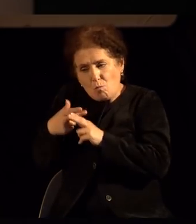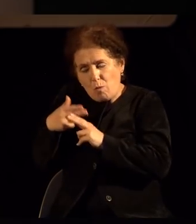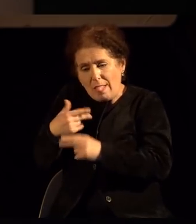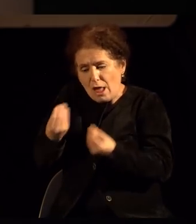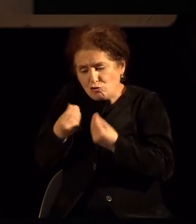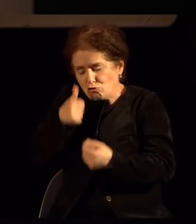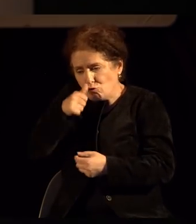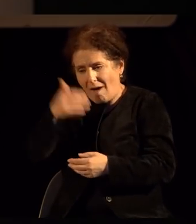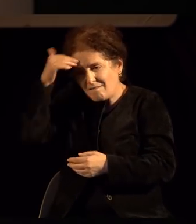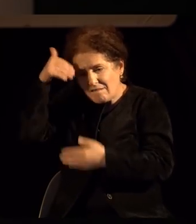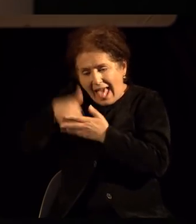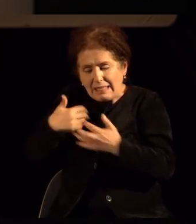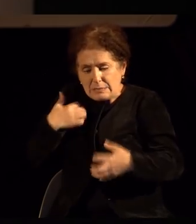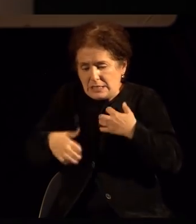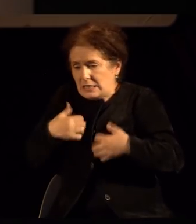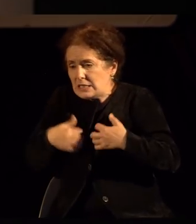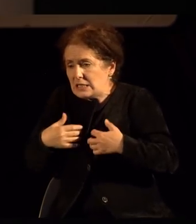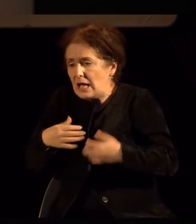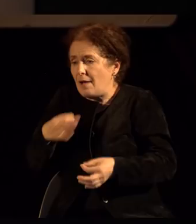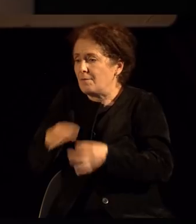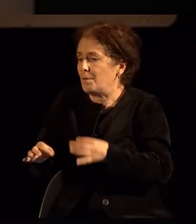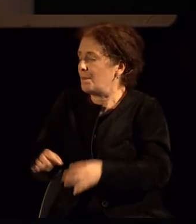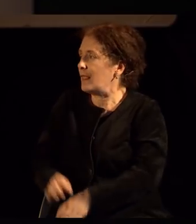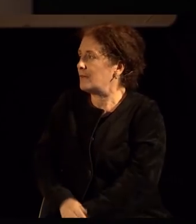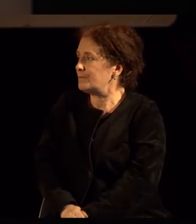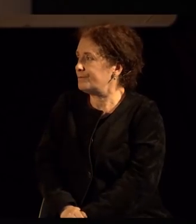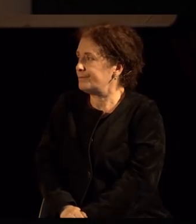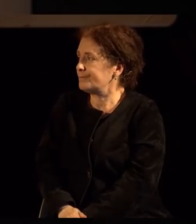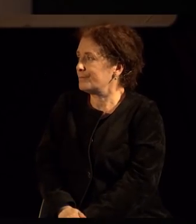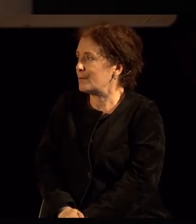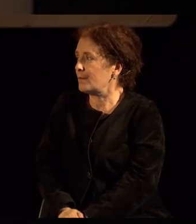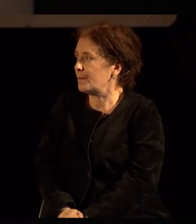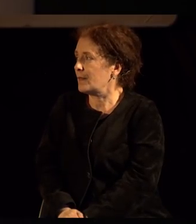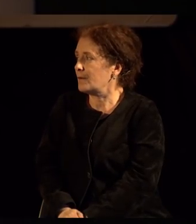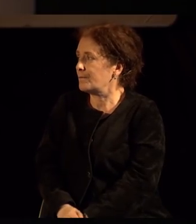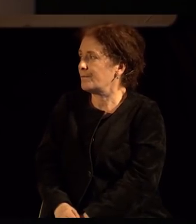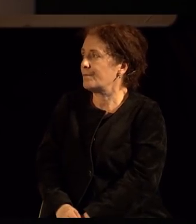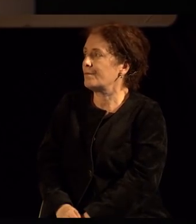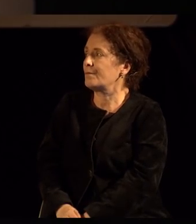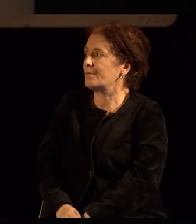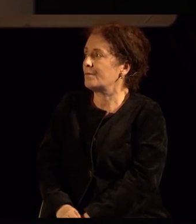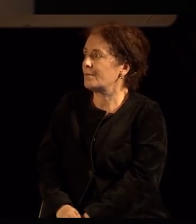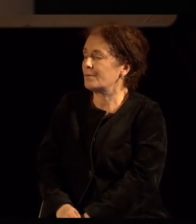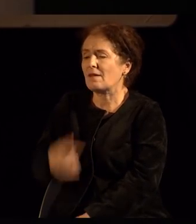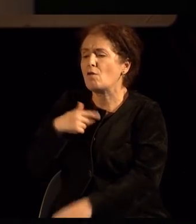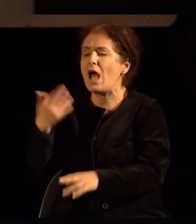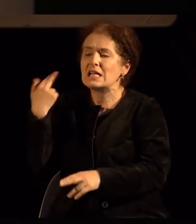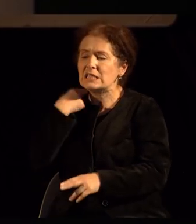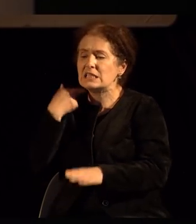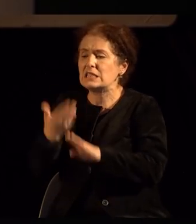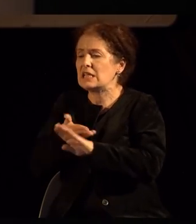ме возбудува што ме пали страшно. И понатаму и во секс